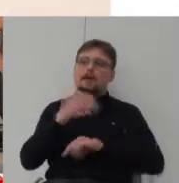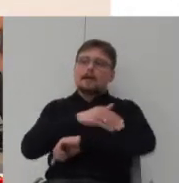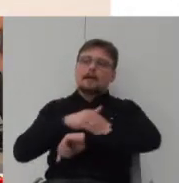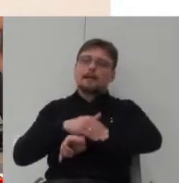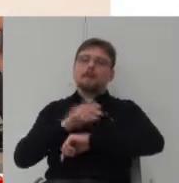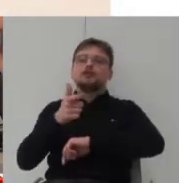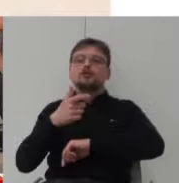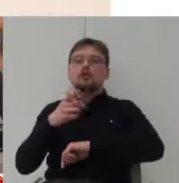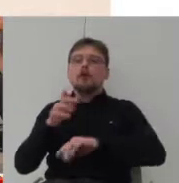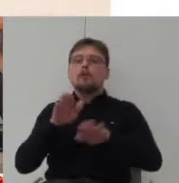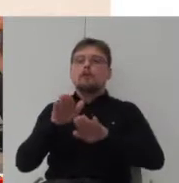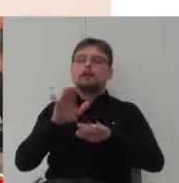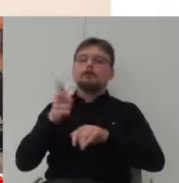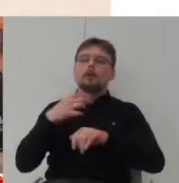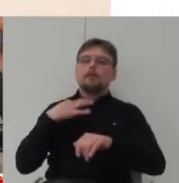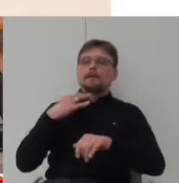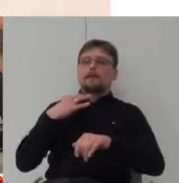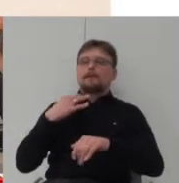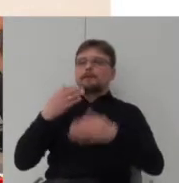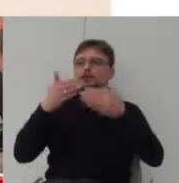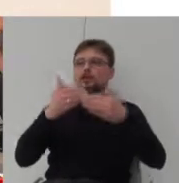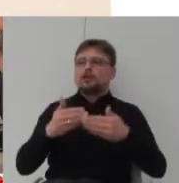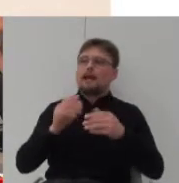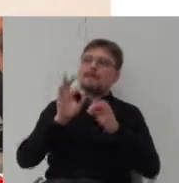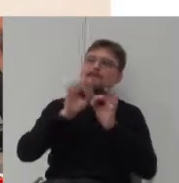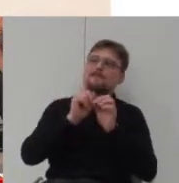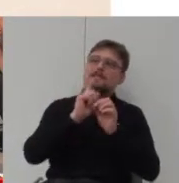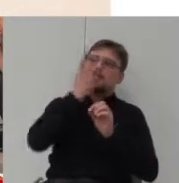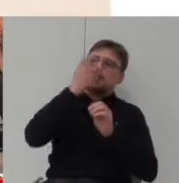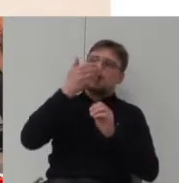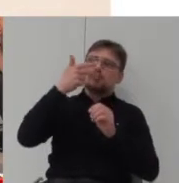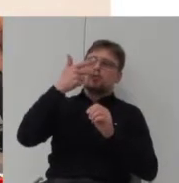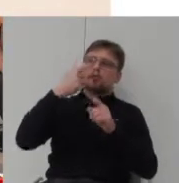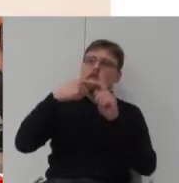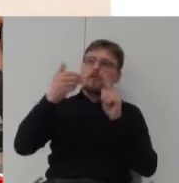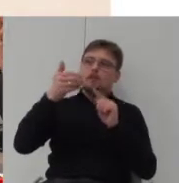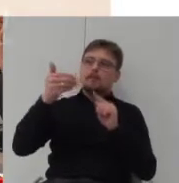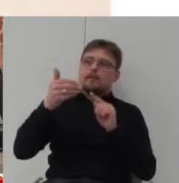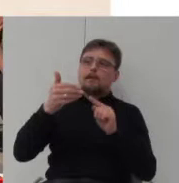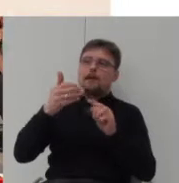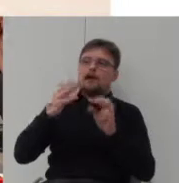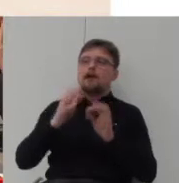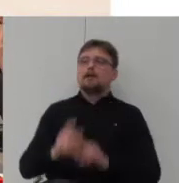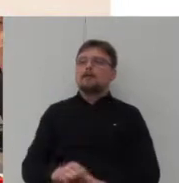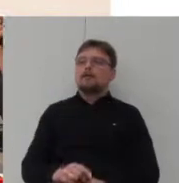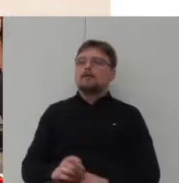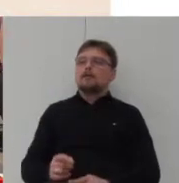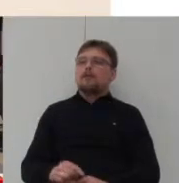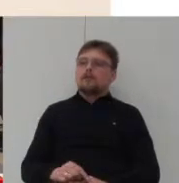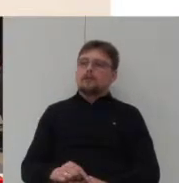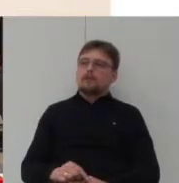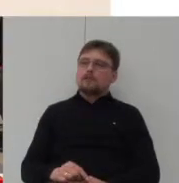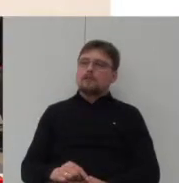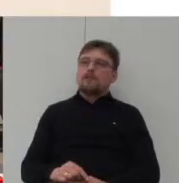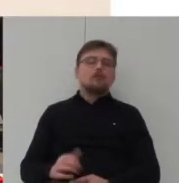właśnie ściany, ich wysokość maksymalną, czyli 3,5 metra, procentowo zabudowa, nie będą to